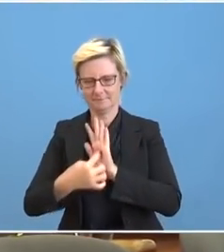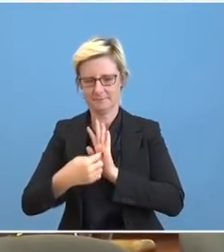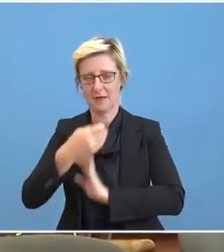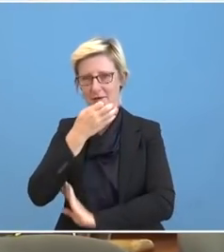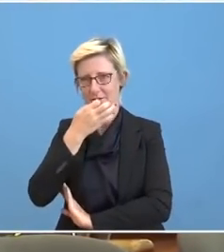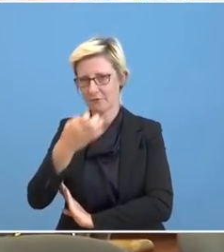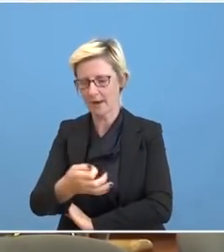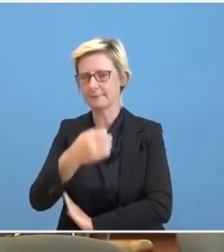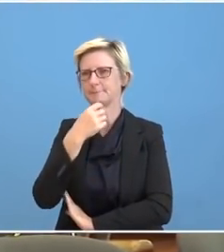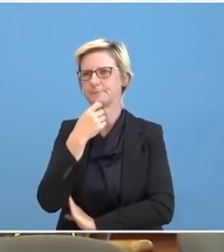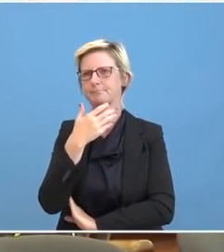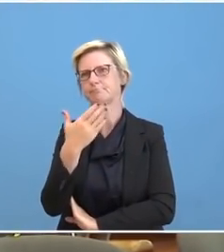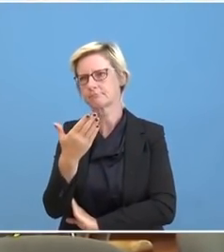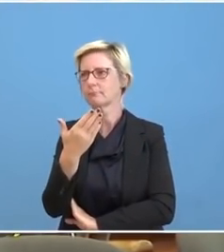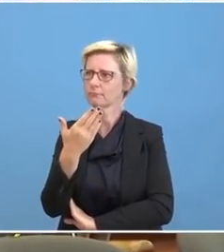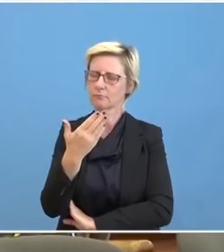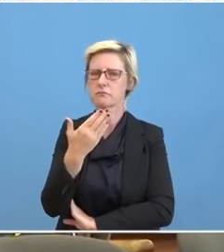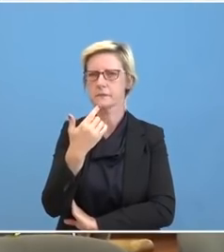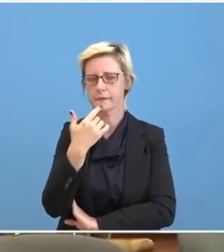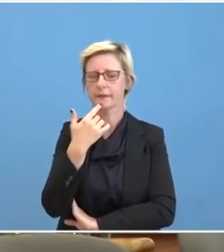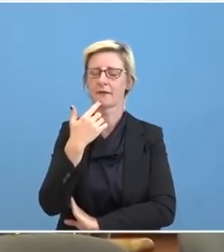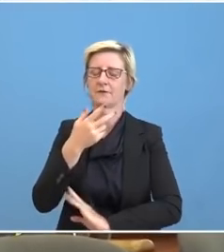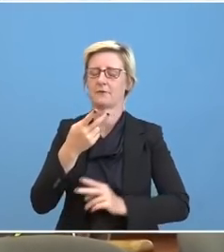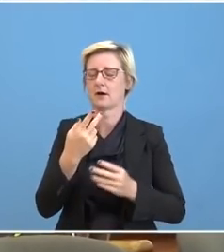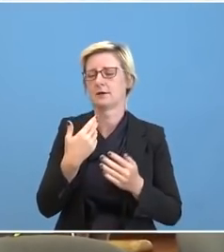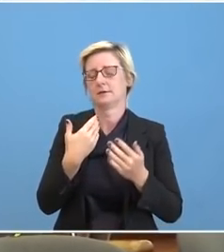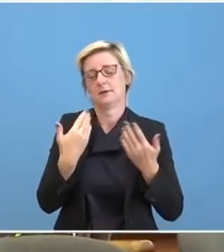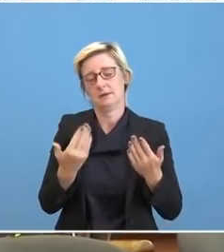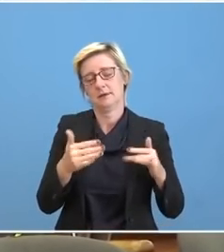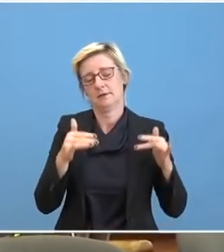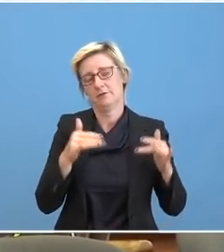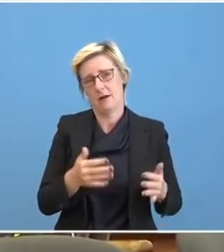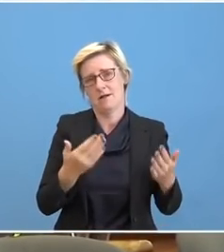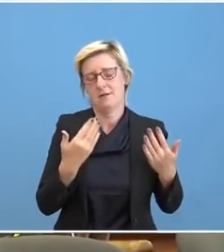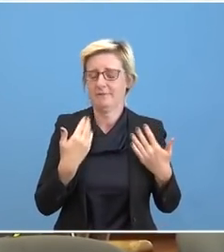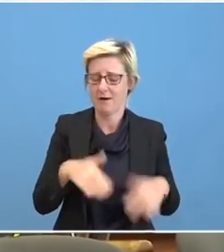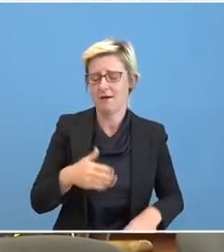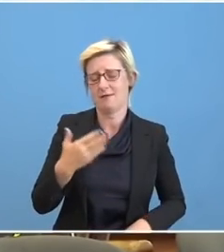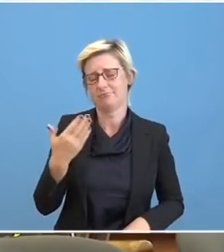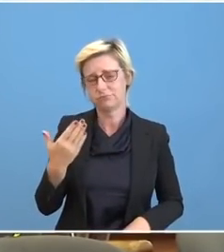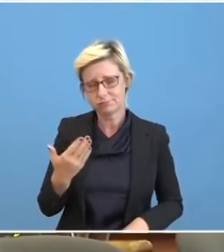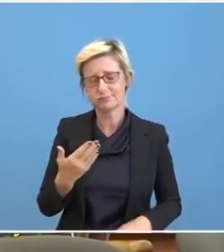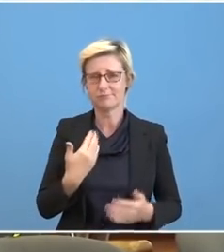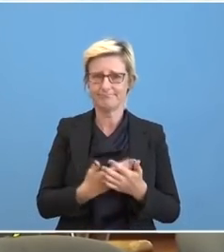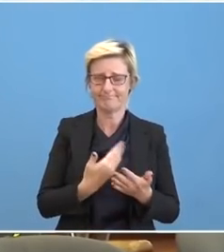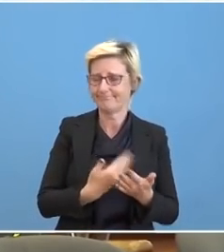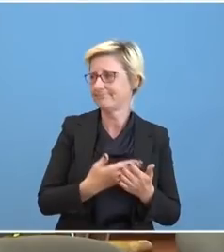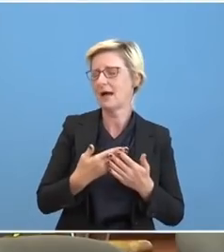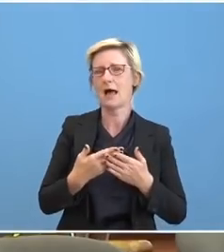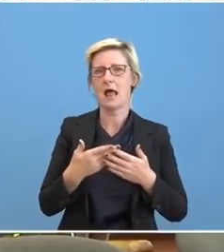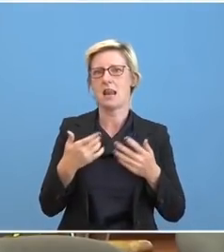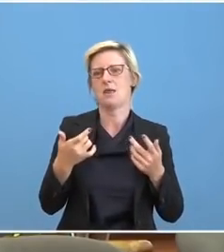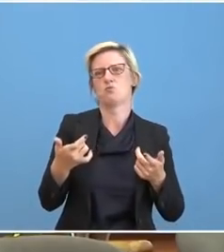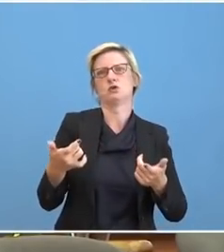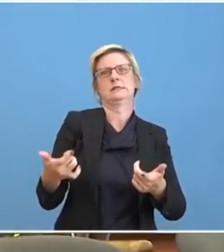Das ist ja jetzt sozusagen schon relativ exemplarischer Fall. Wir hatten ja auch schon die entsprechenden Limousinen und die Begleitung